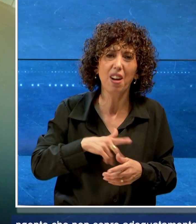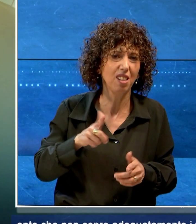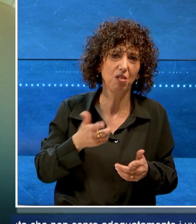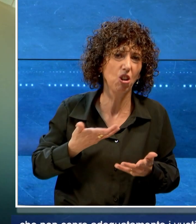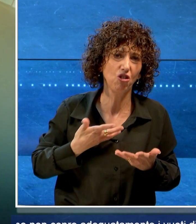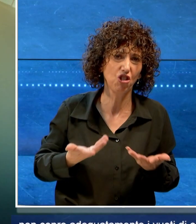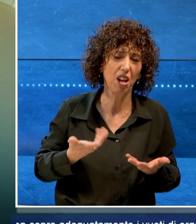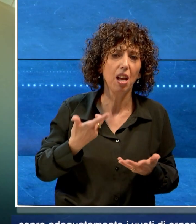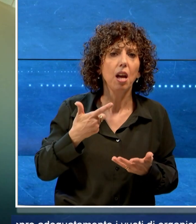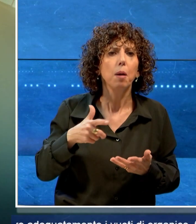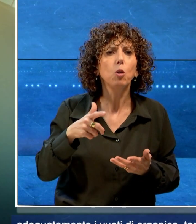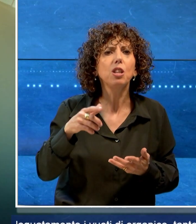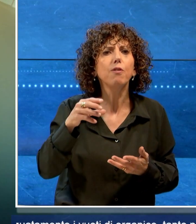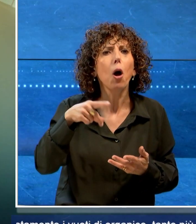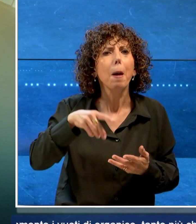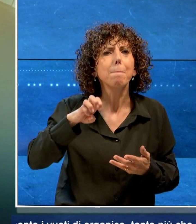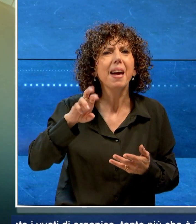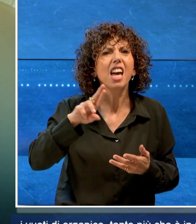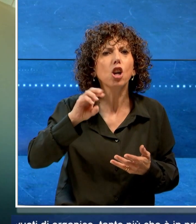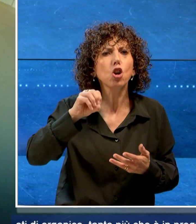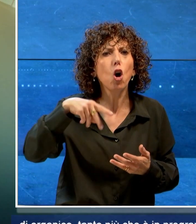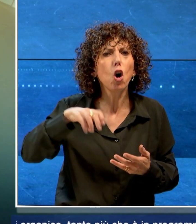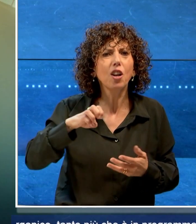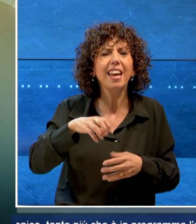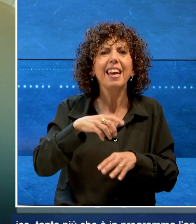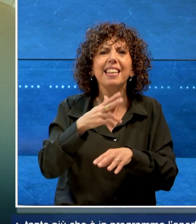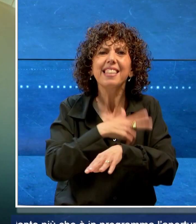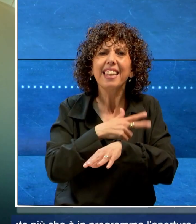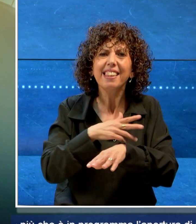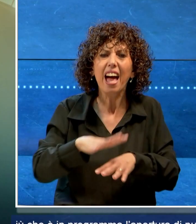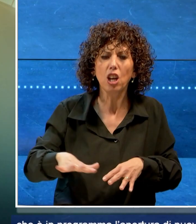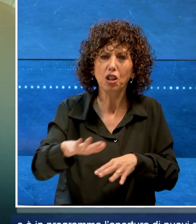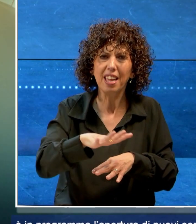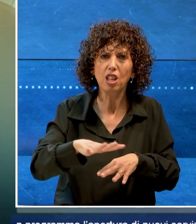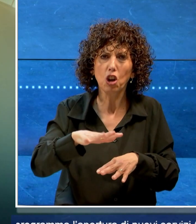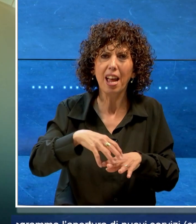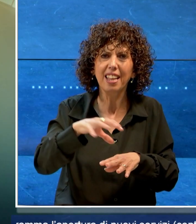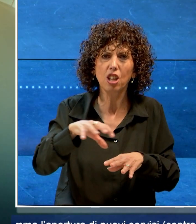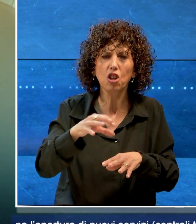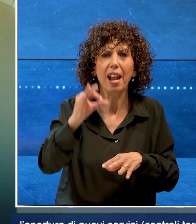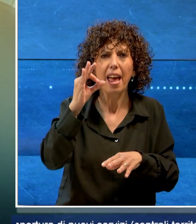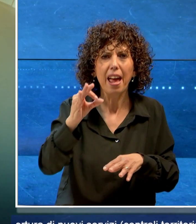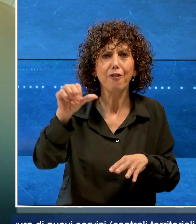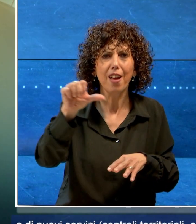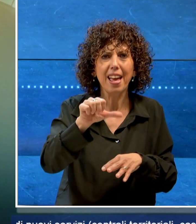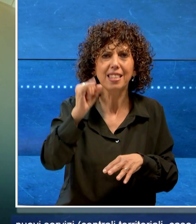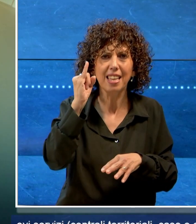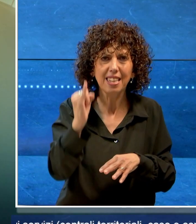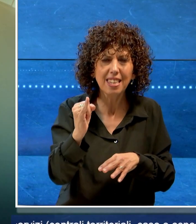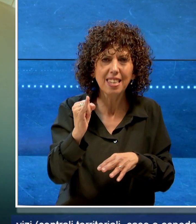Per Francesco Perrone, segretario territoriale e regionale di FSI